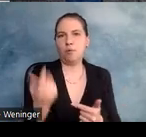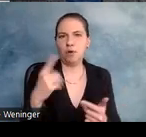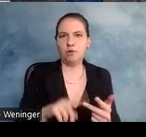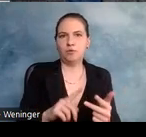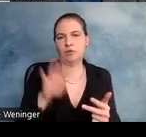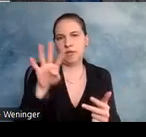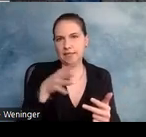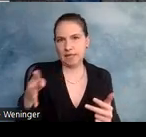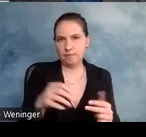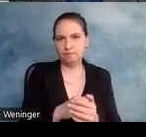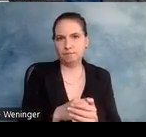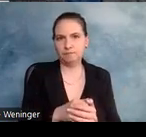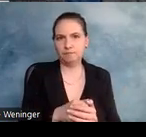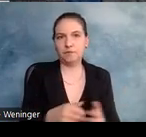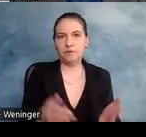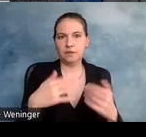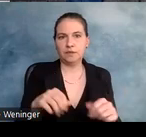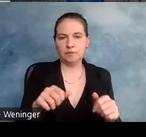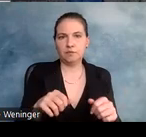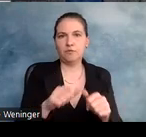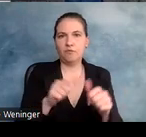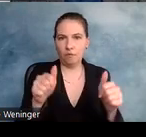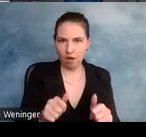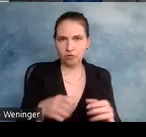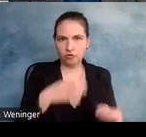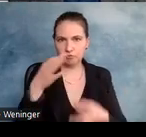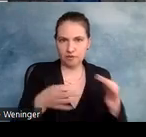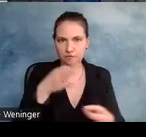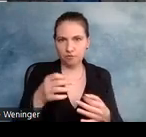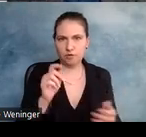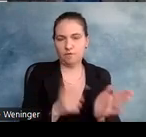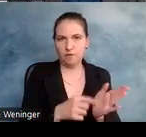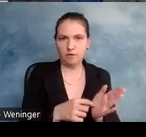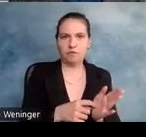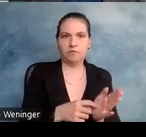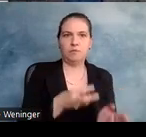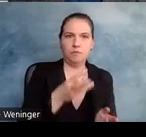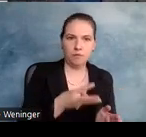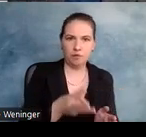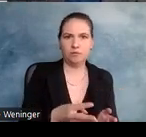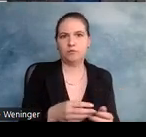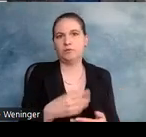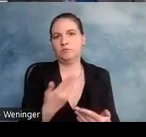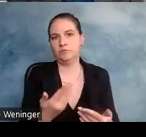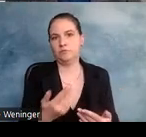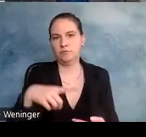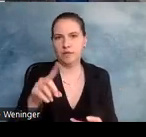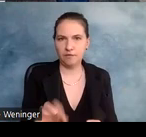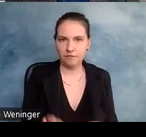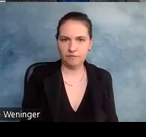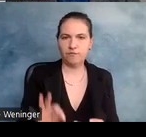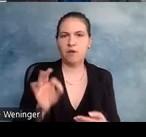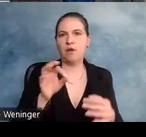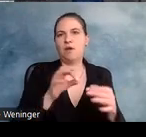formatspezifische Hinweise für Excel, für Word, für PowerPoint, für PDF-Dokumente und PDF